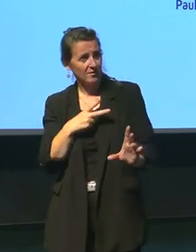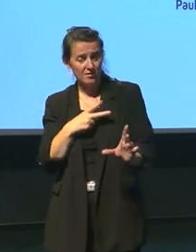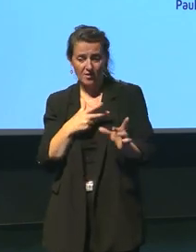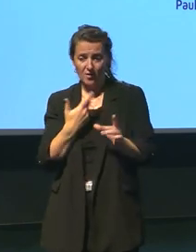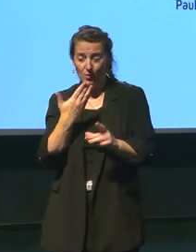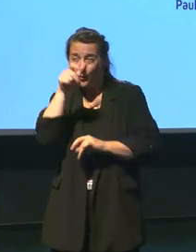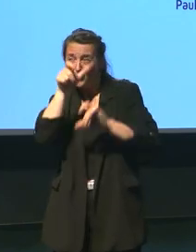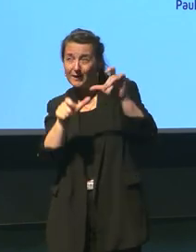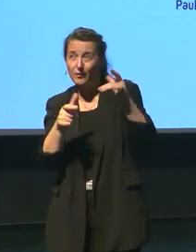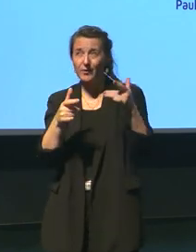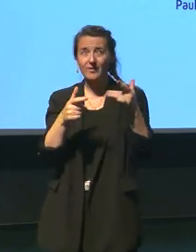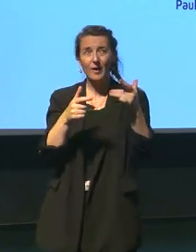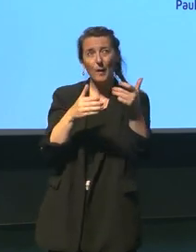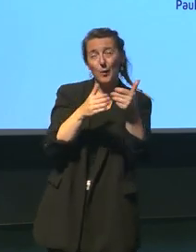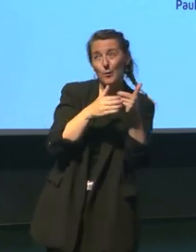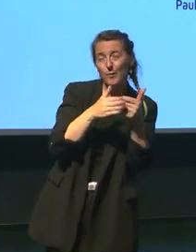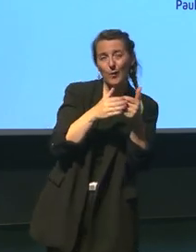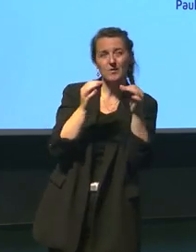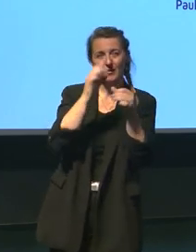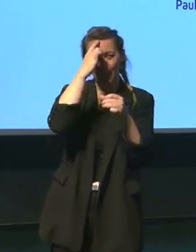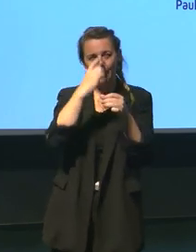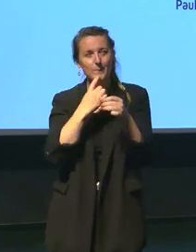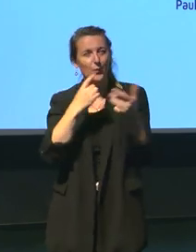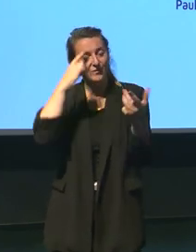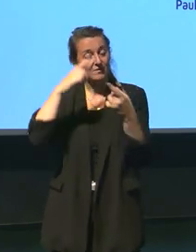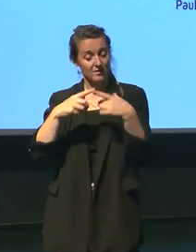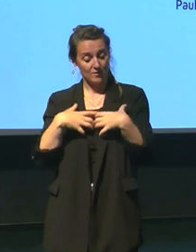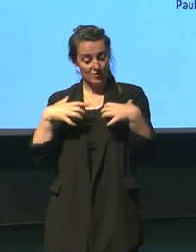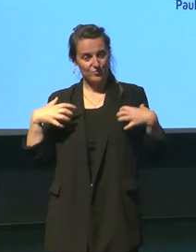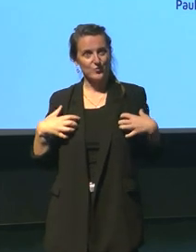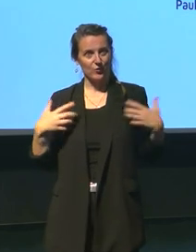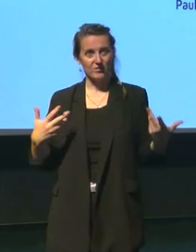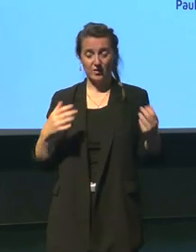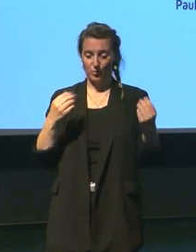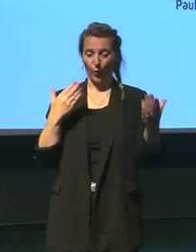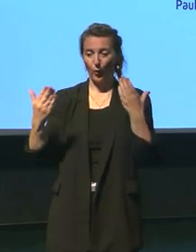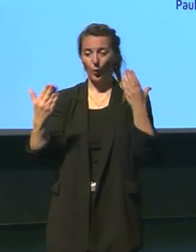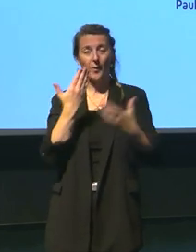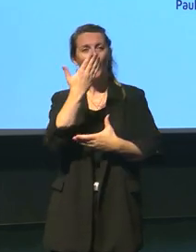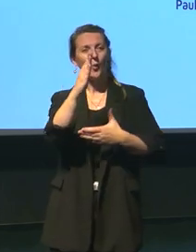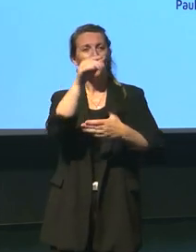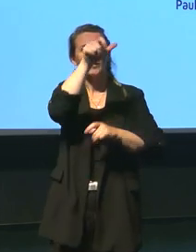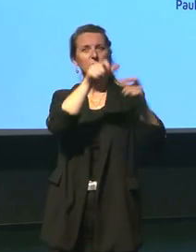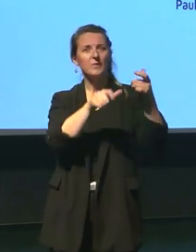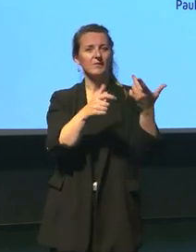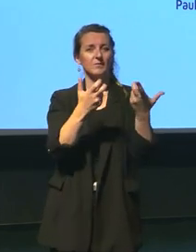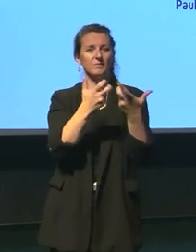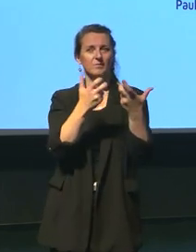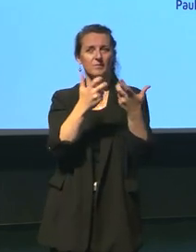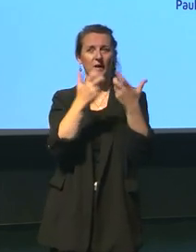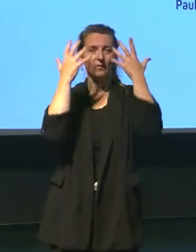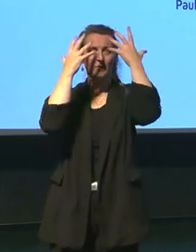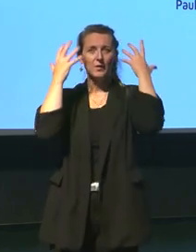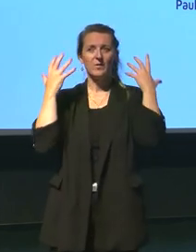précurseurs un peu analogues et en particulier sur le plan scientifique est-ce qu'on peut compenser avec Léonard de Vinci